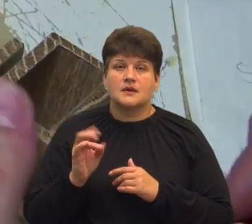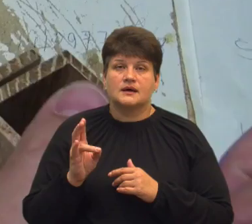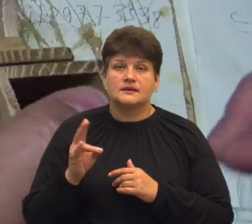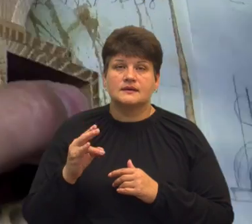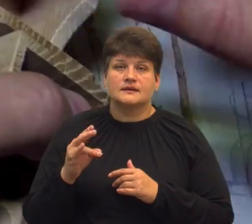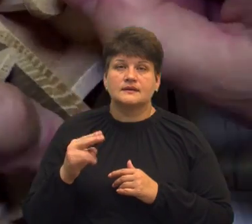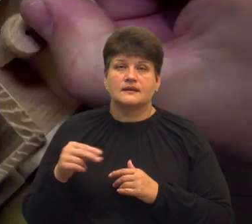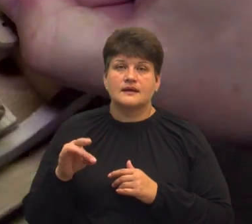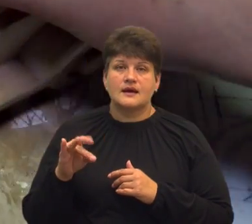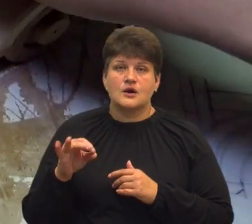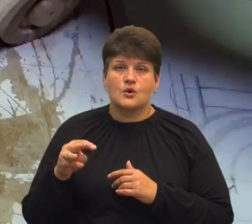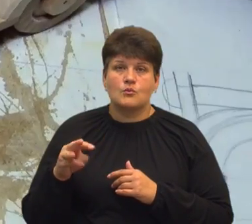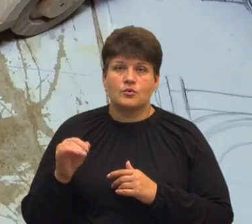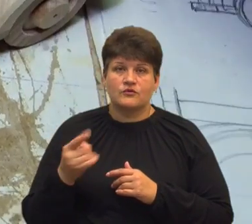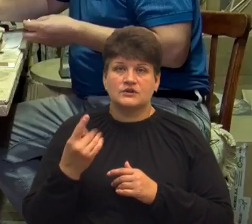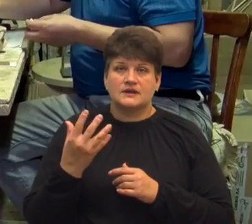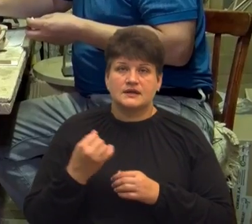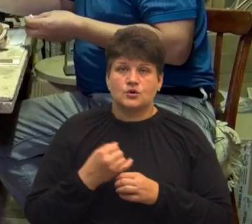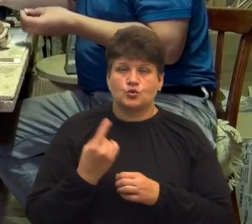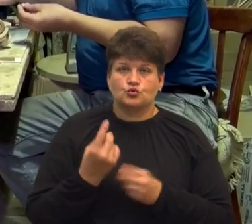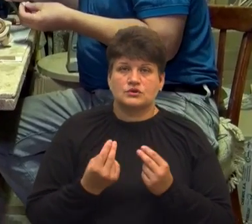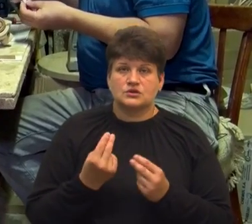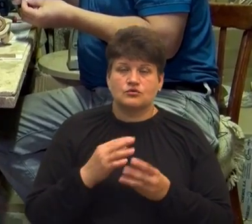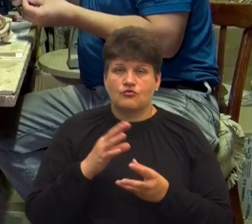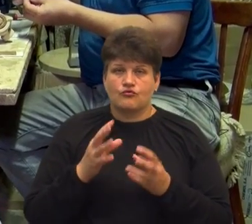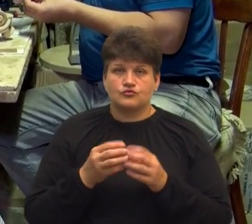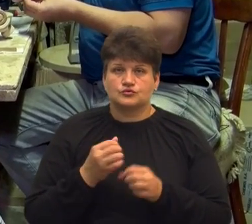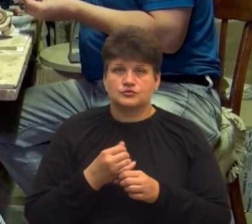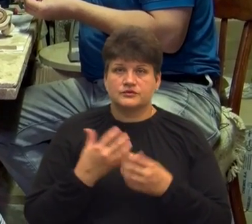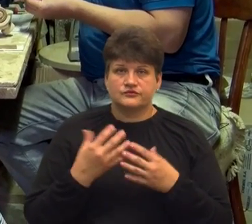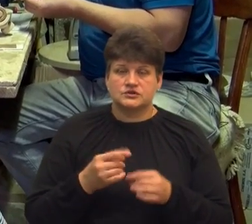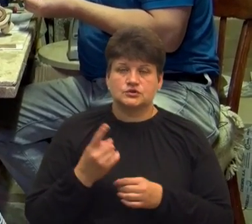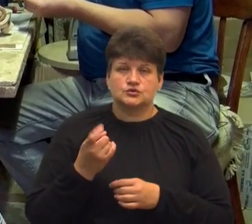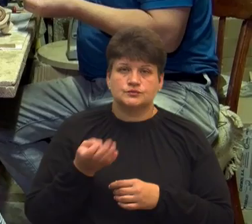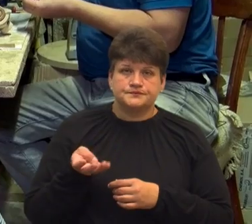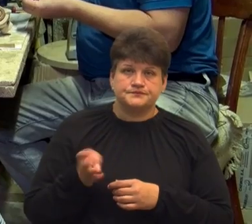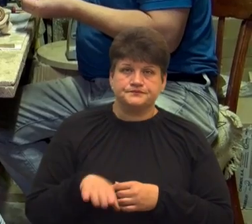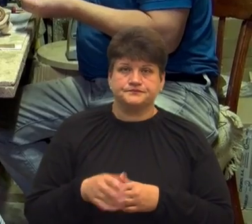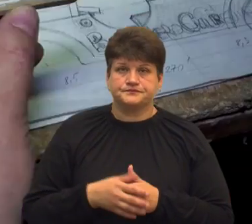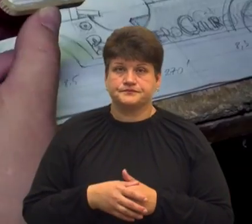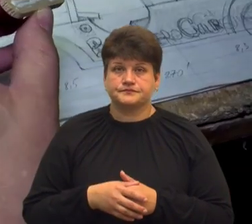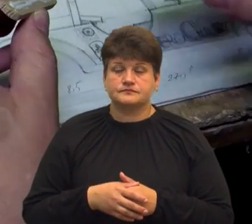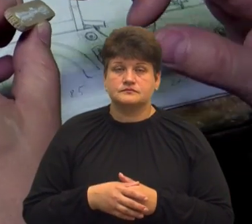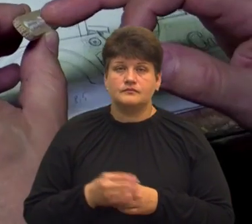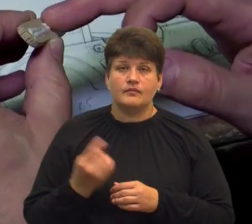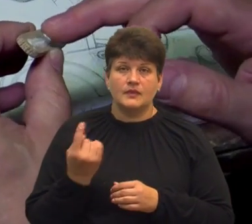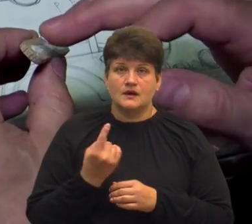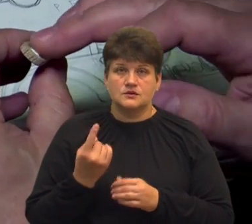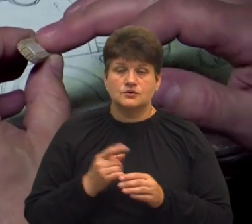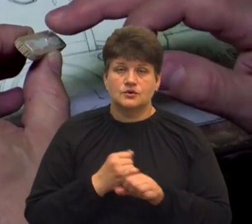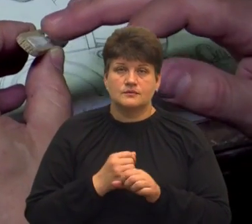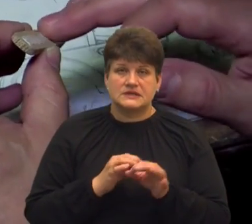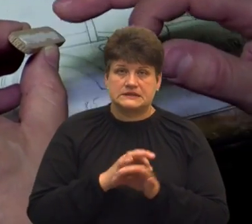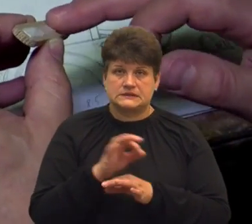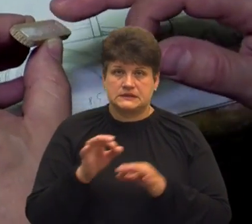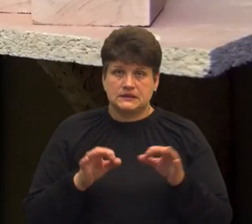За день він робить одну таку іграшку. Усього сконструював майже сотню Бандеромобілів. Спершу майстер креслить схему